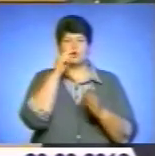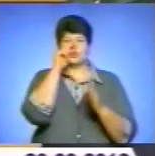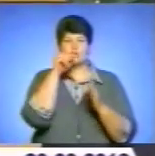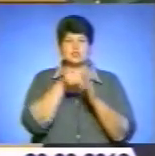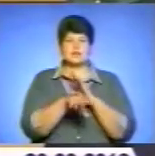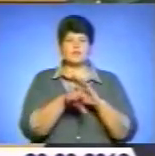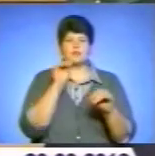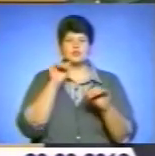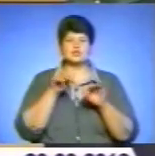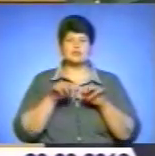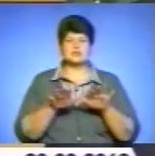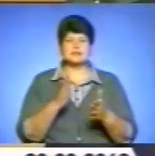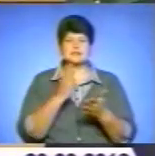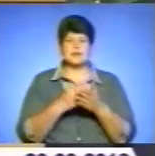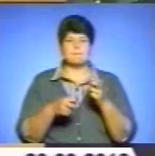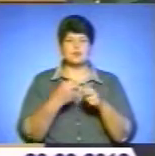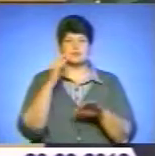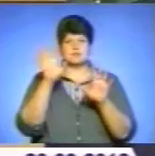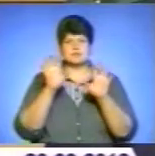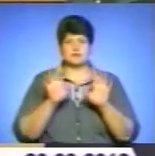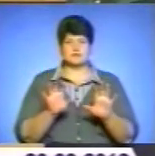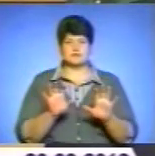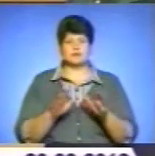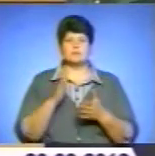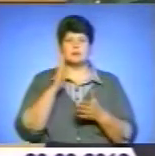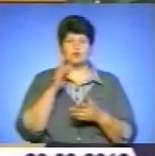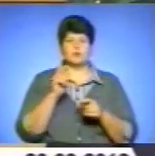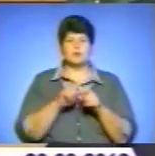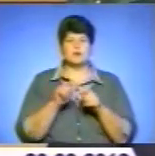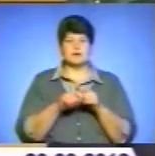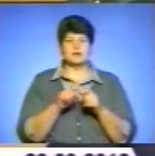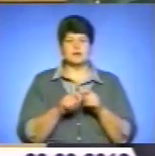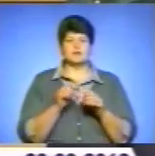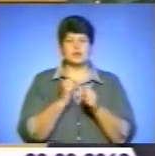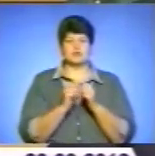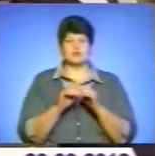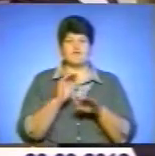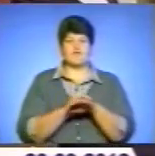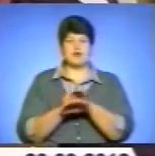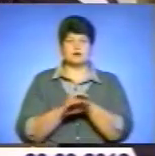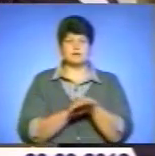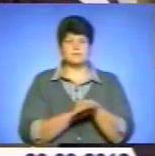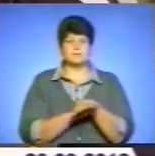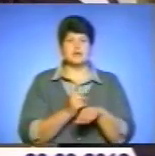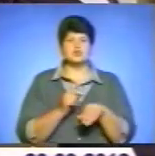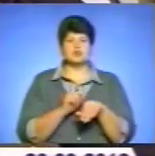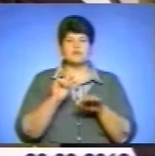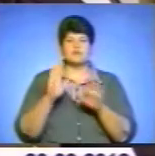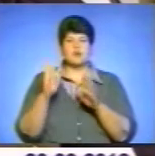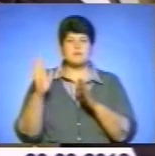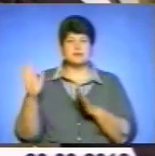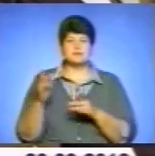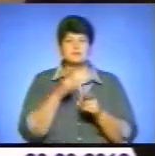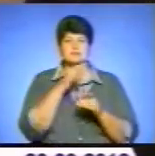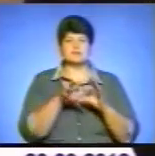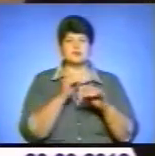виборчий процес є порушенням законодавства. І ми будемо перевіряти кожен такий факт. Чутливим моментом під час виборів Віктор